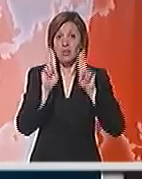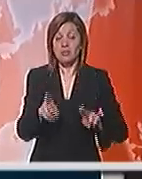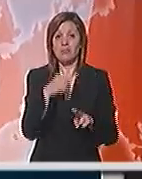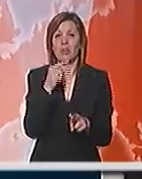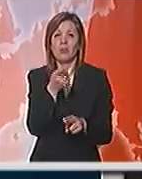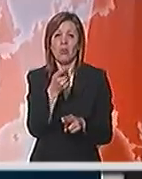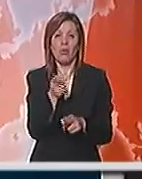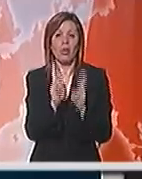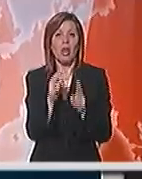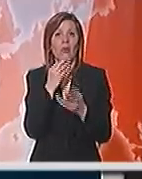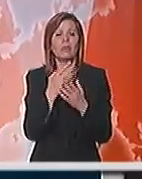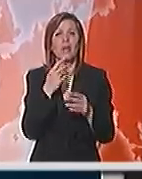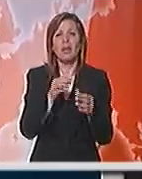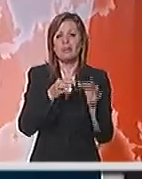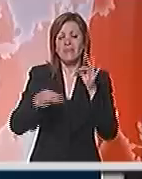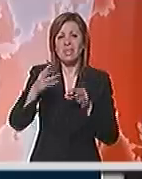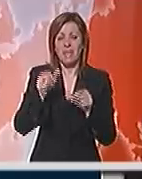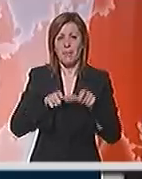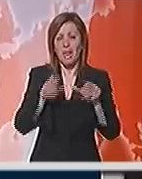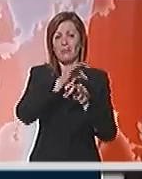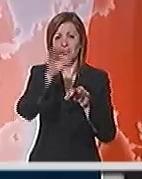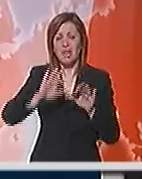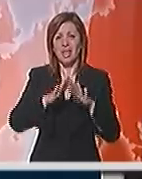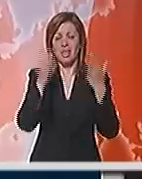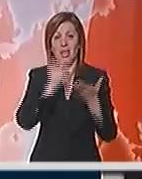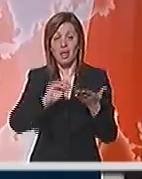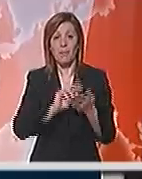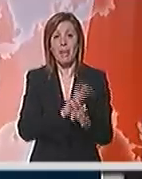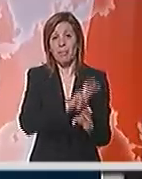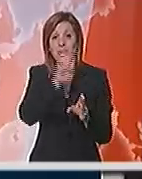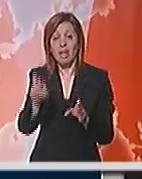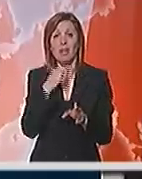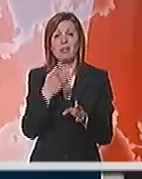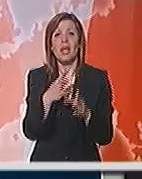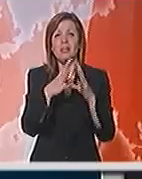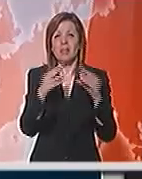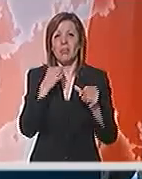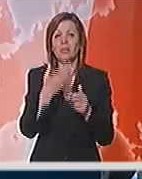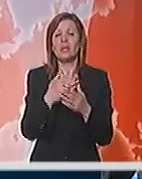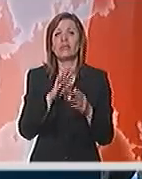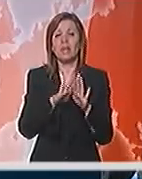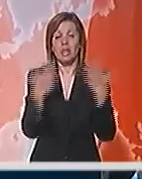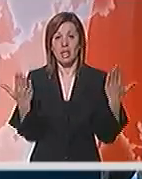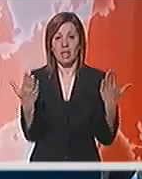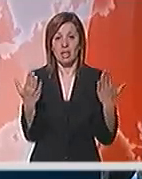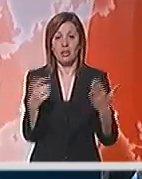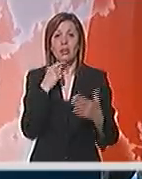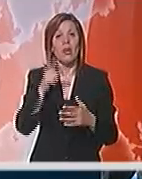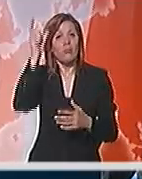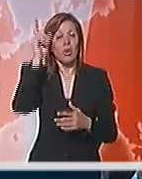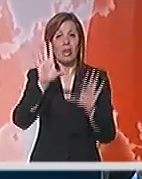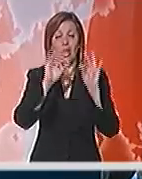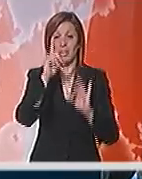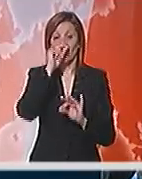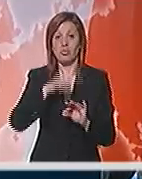to je funkcionalnost katastrane pokretnosti, odnosno prelaska zemljišćih knjiga u katastar. Beograd spada među